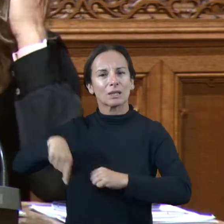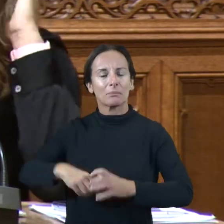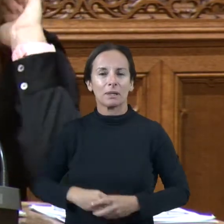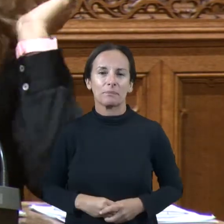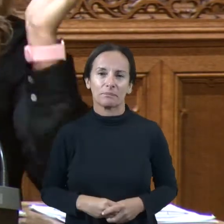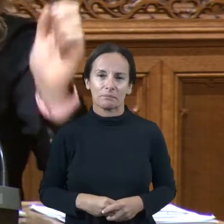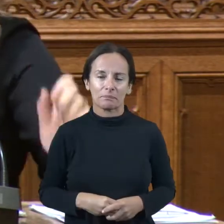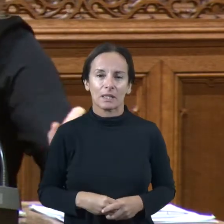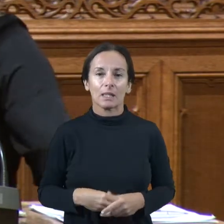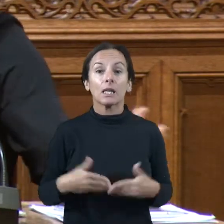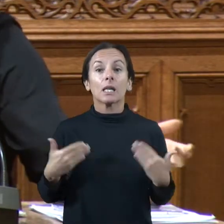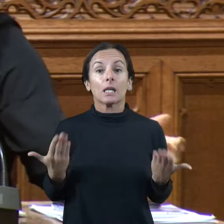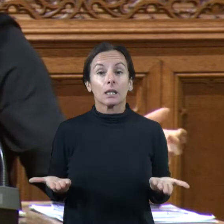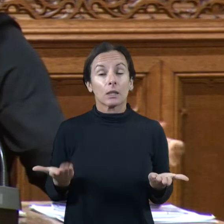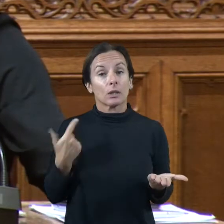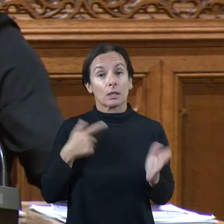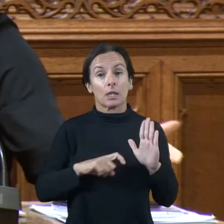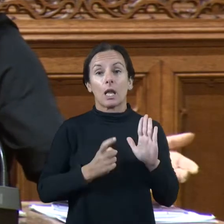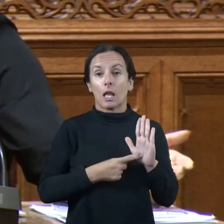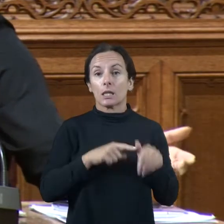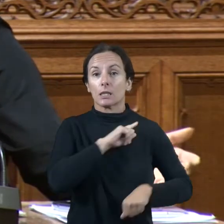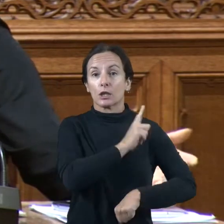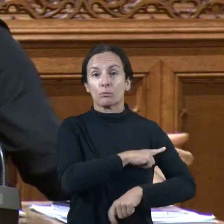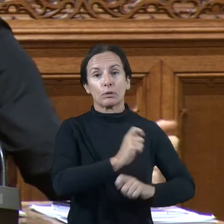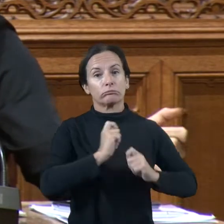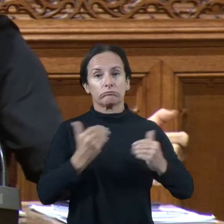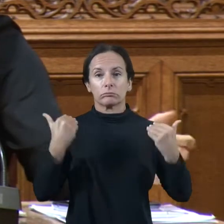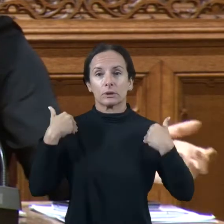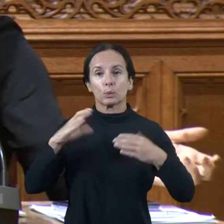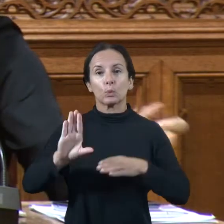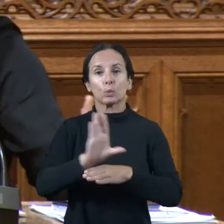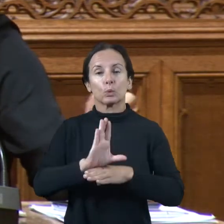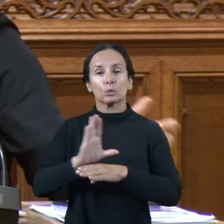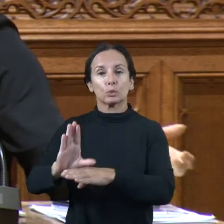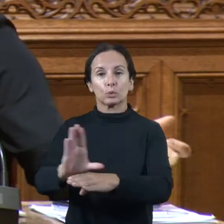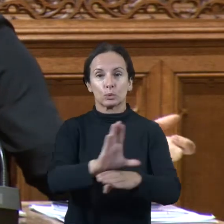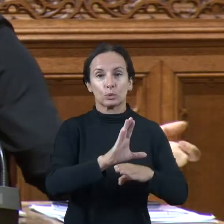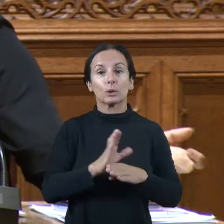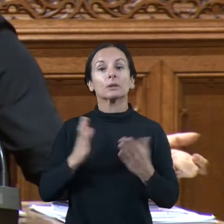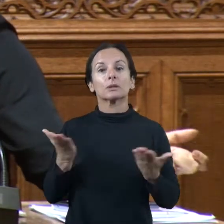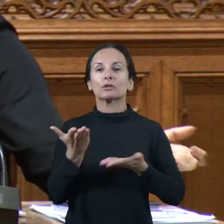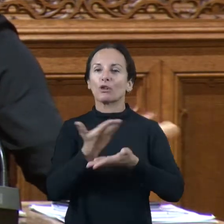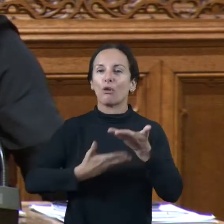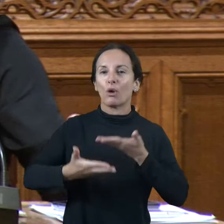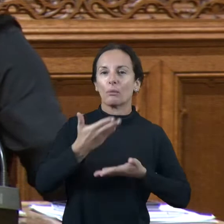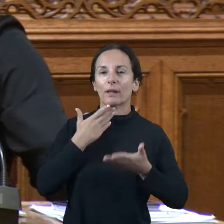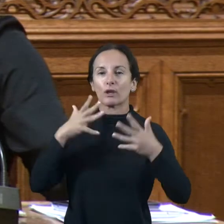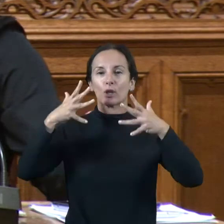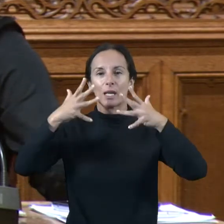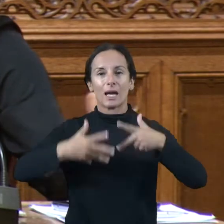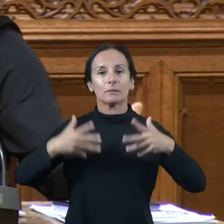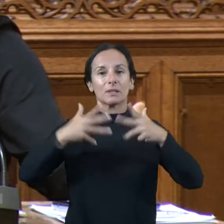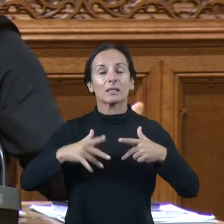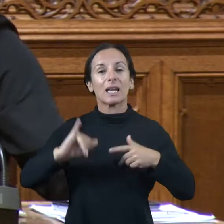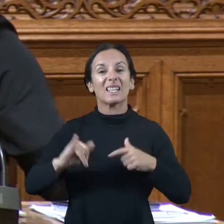les competències que tenim a dins la llei de l'esport i que mos atribueixen en els consells, és la col·laboració amb les administracions i amb les